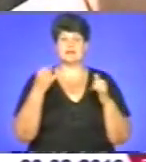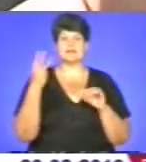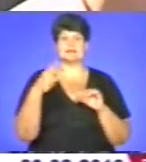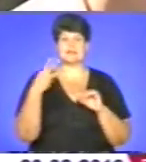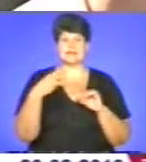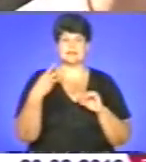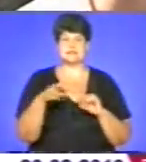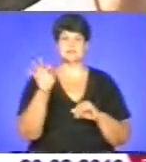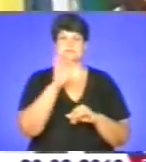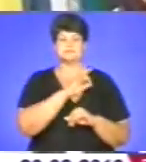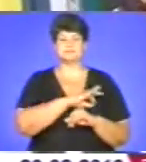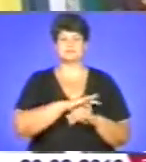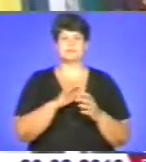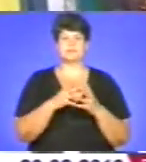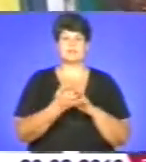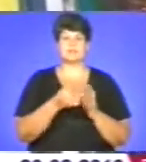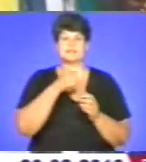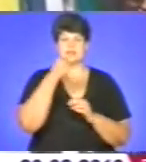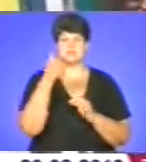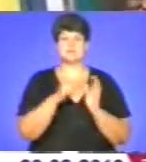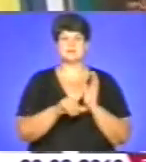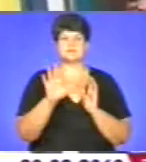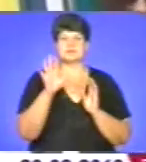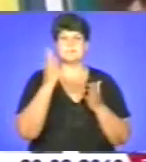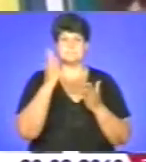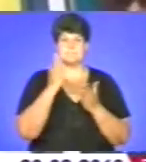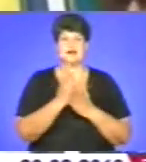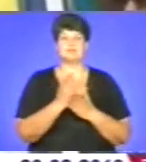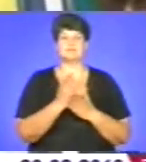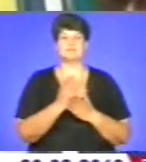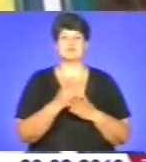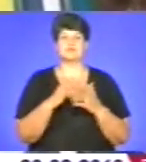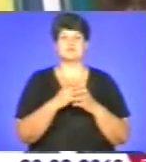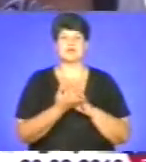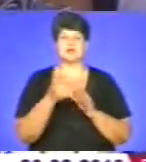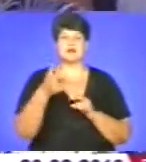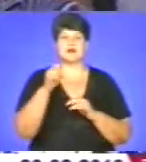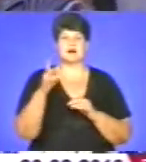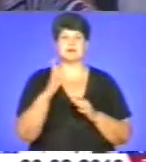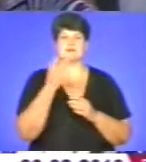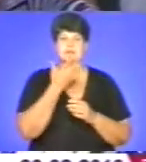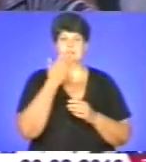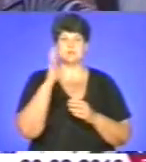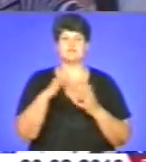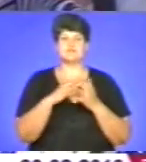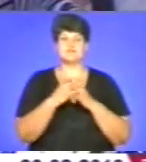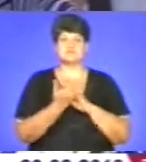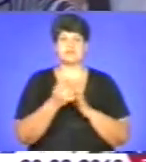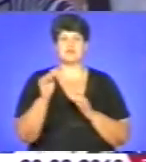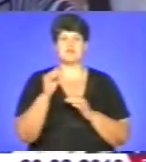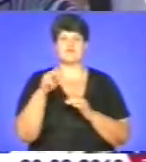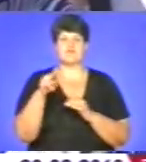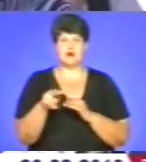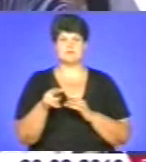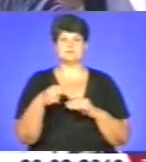споживчів села зі 165 матимуть в оселях природній газ. Тепло буде і в сільському клубі, ФАПі, торгових